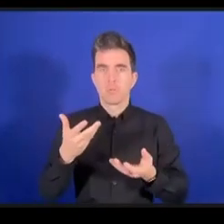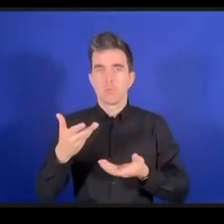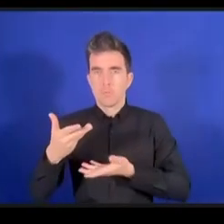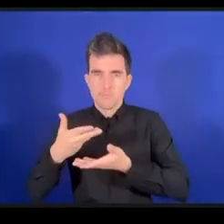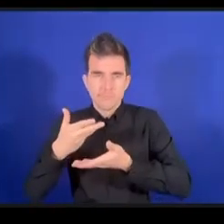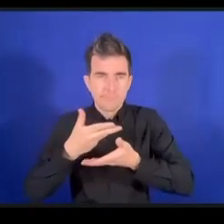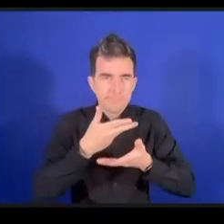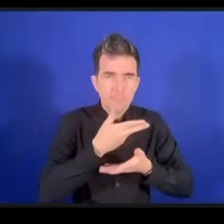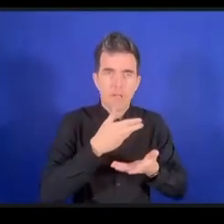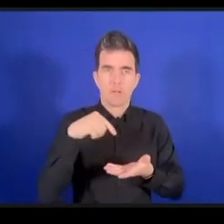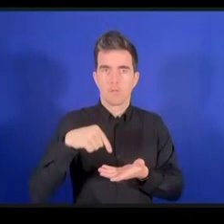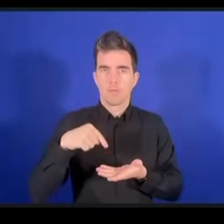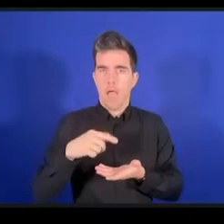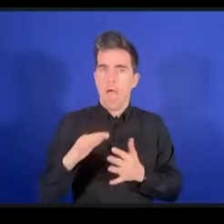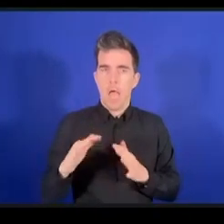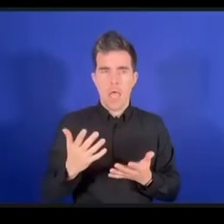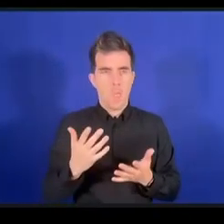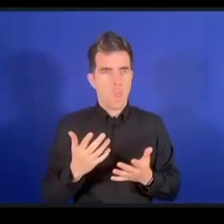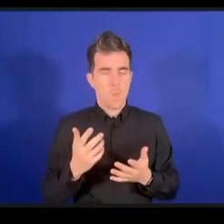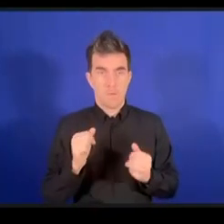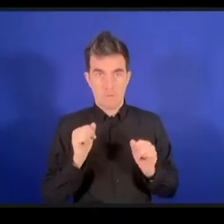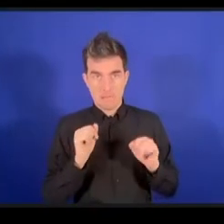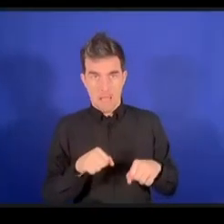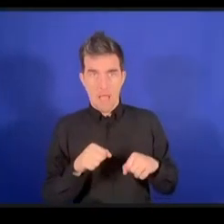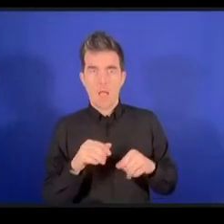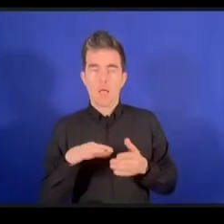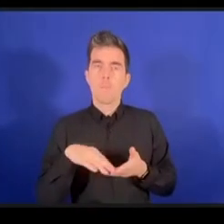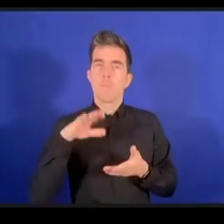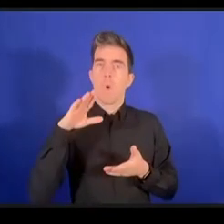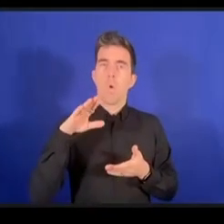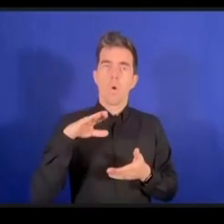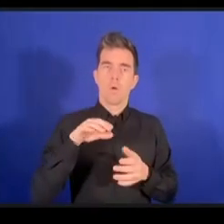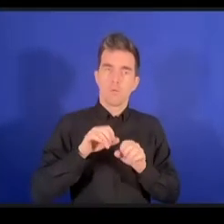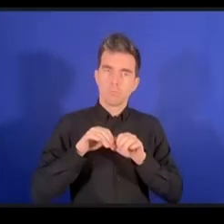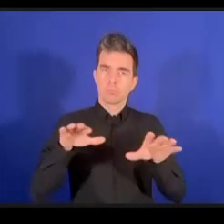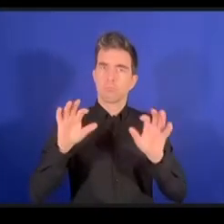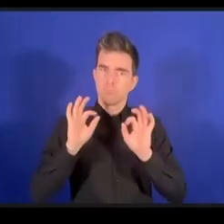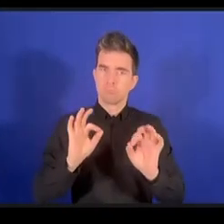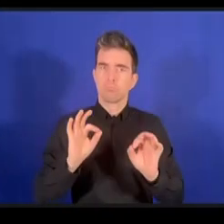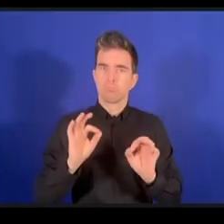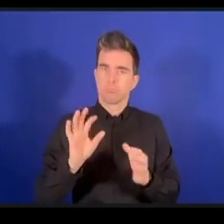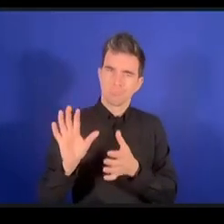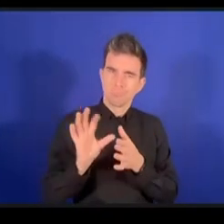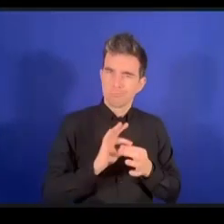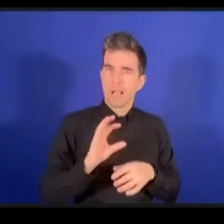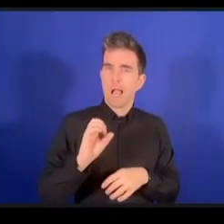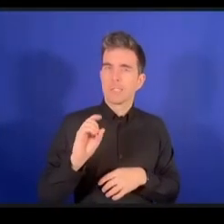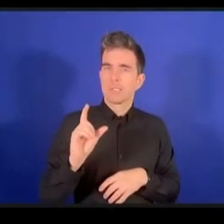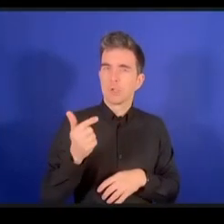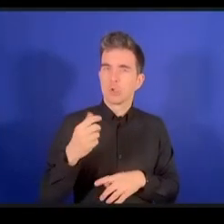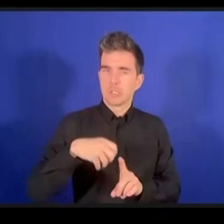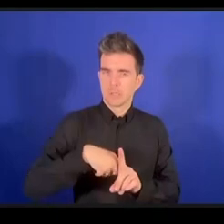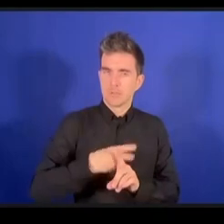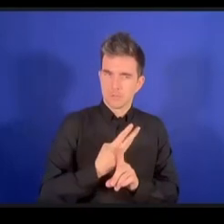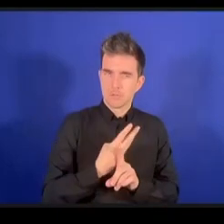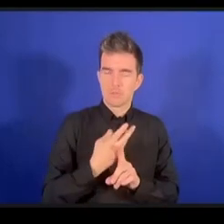يكون لدينا أثرا ووقعا أفضل وأدمغ فيما يتعلق